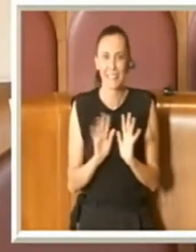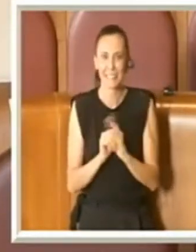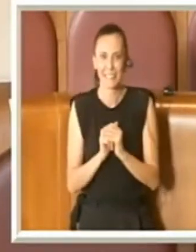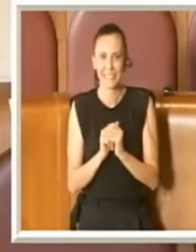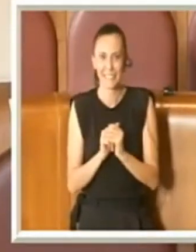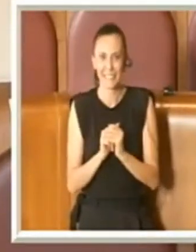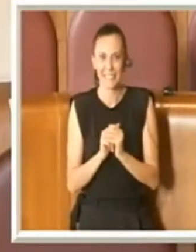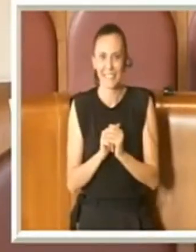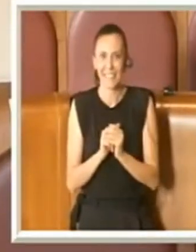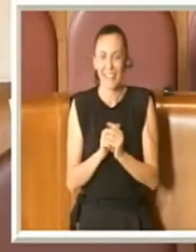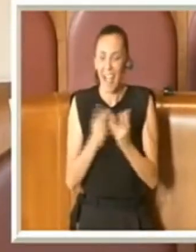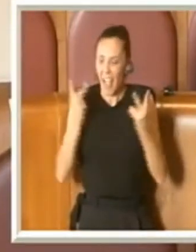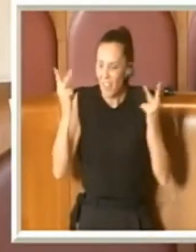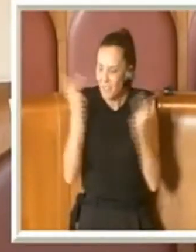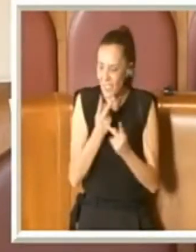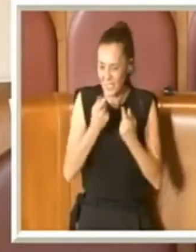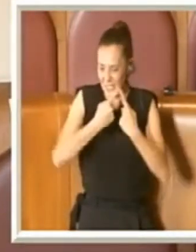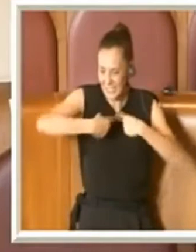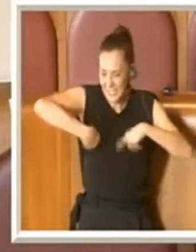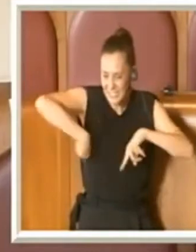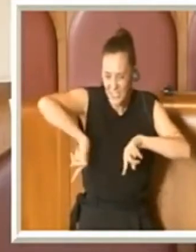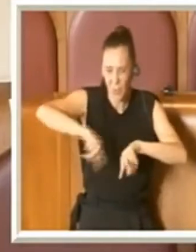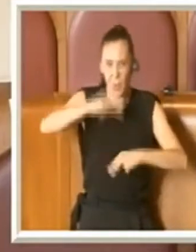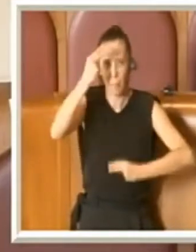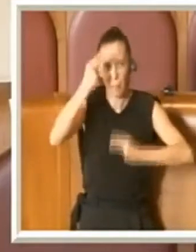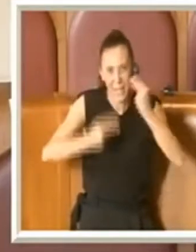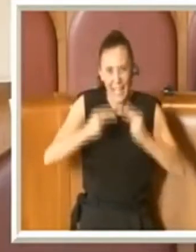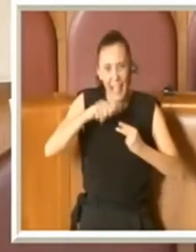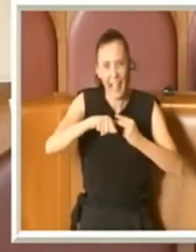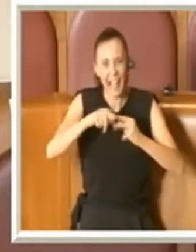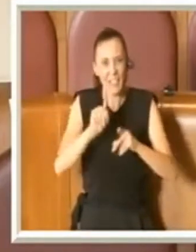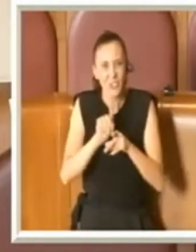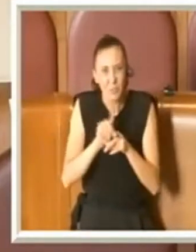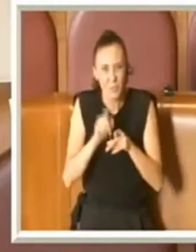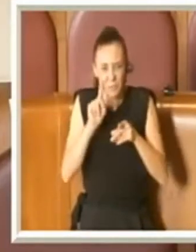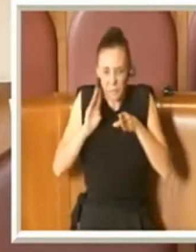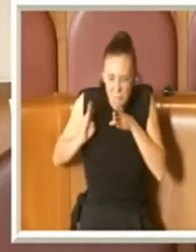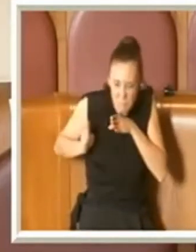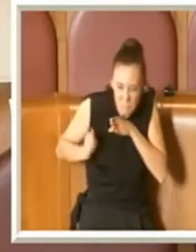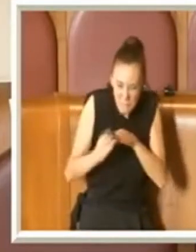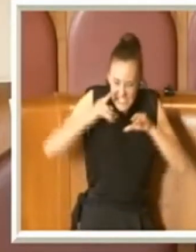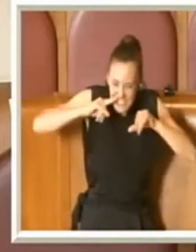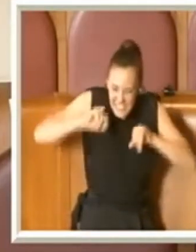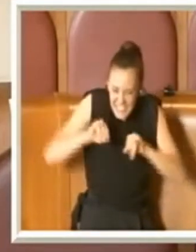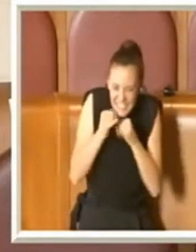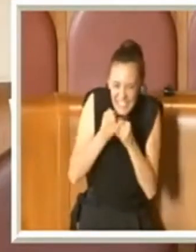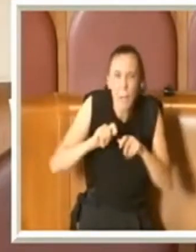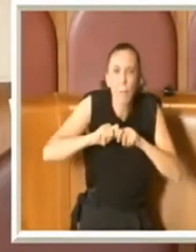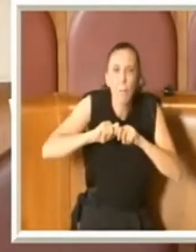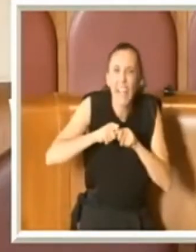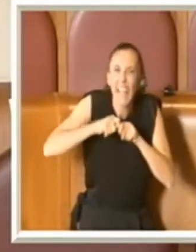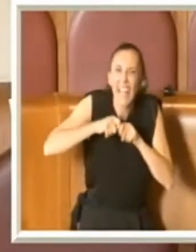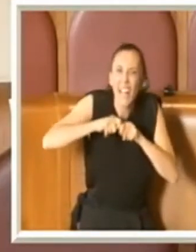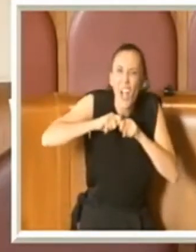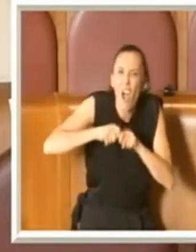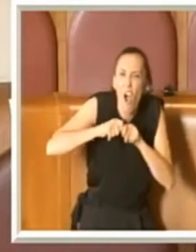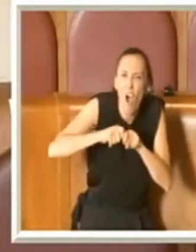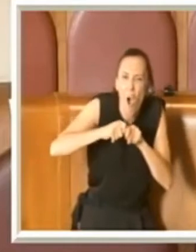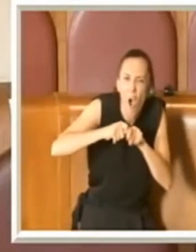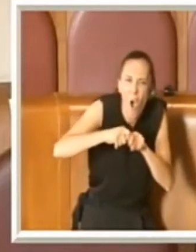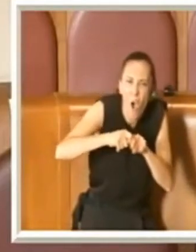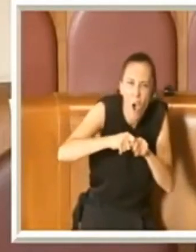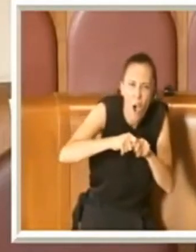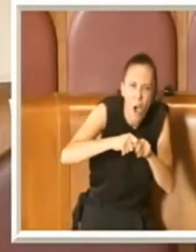scava scava all'interno dei bilanci per l'attenzione che questa amministrazione sta ponendo alla